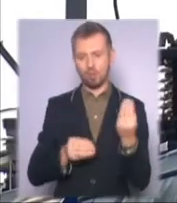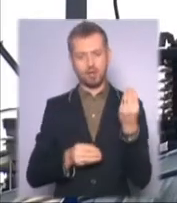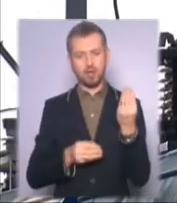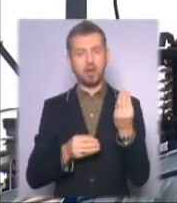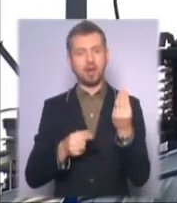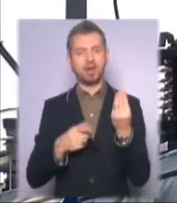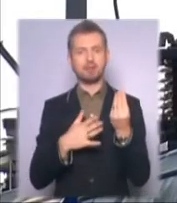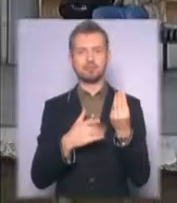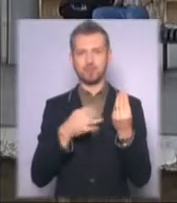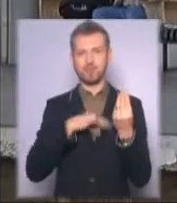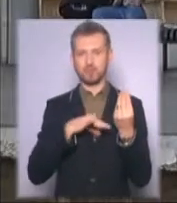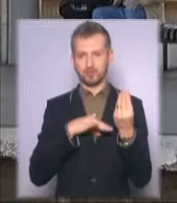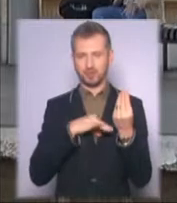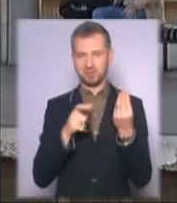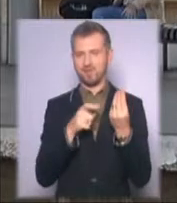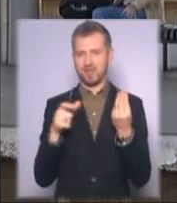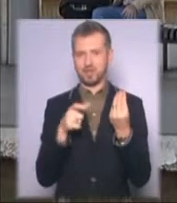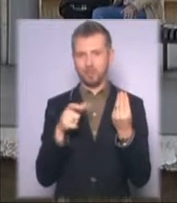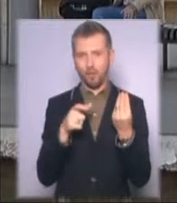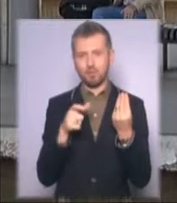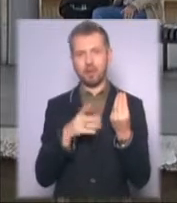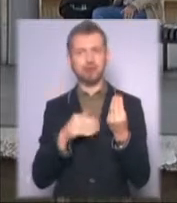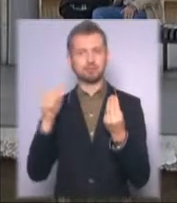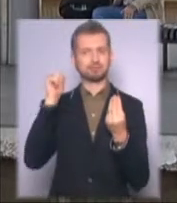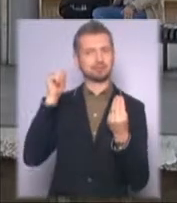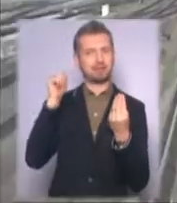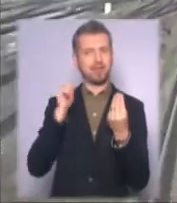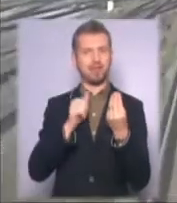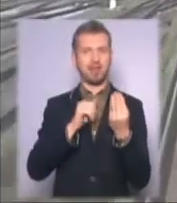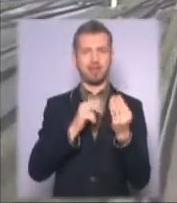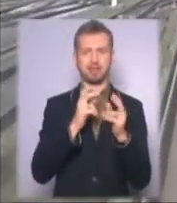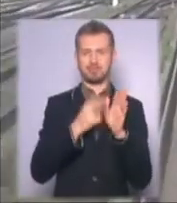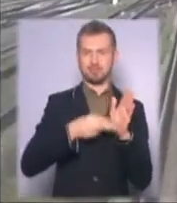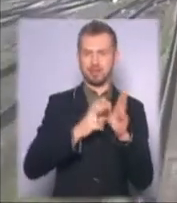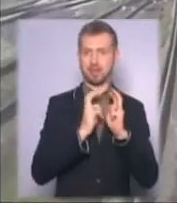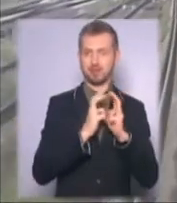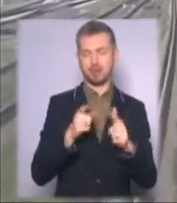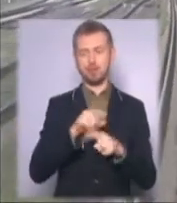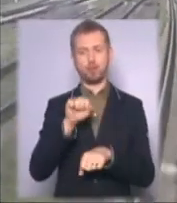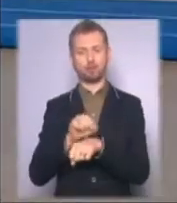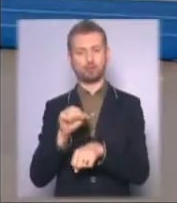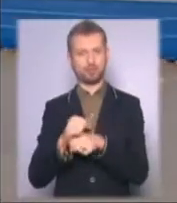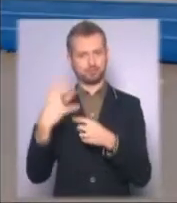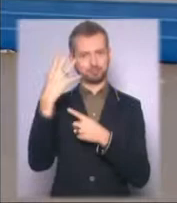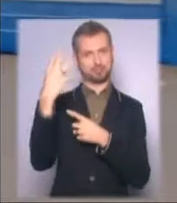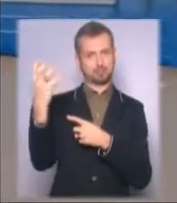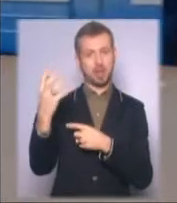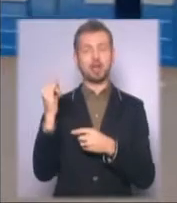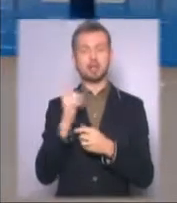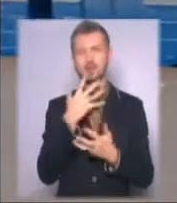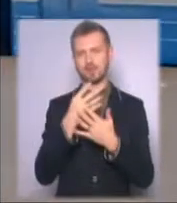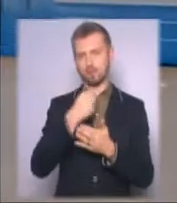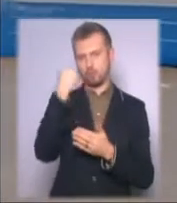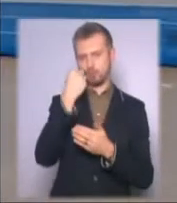25 лютого квитком на фоні міської електрички або на її зупинці та поділитись постом активності на особистій